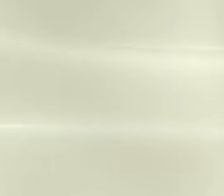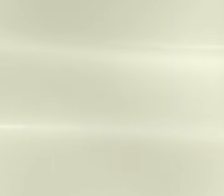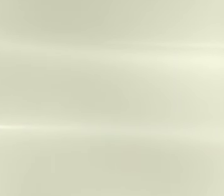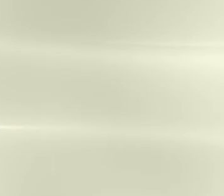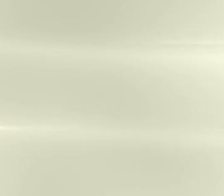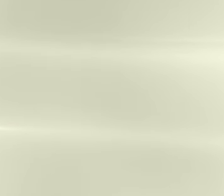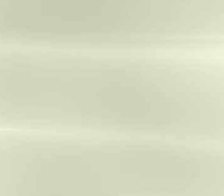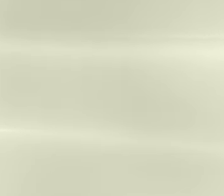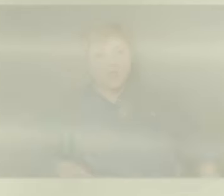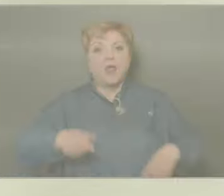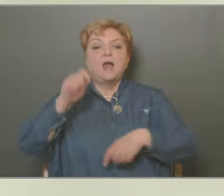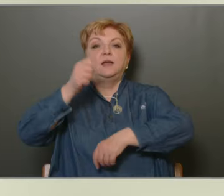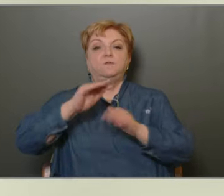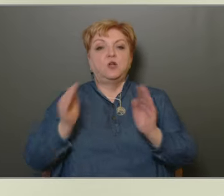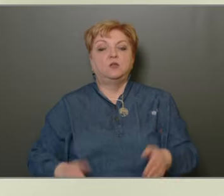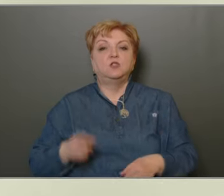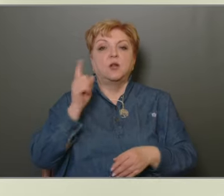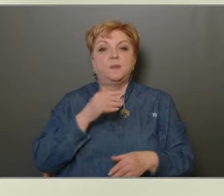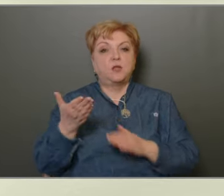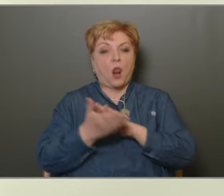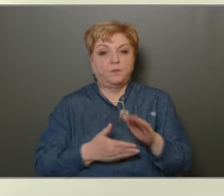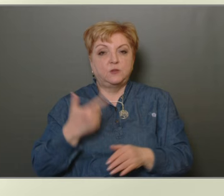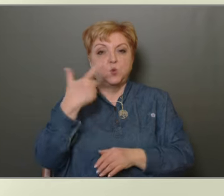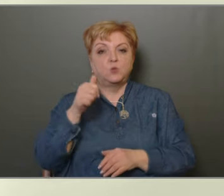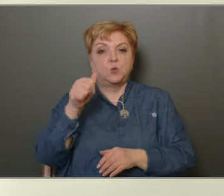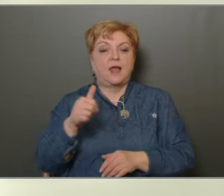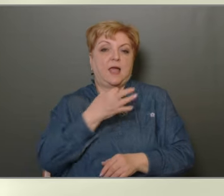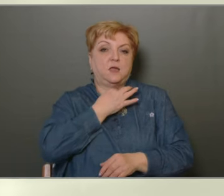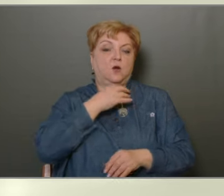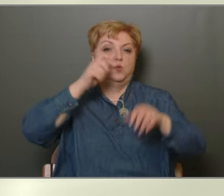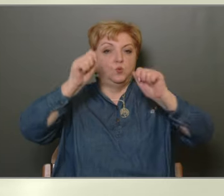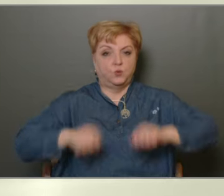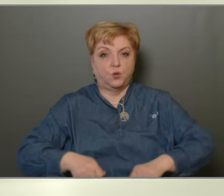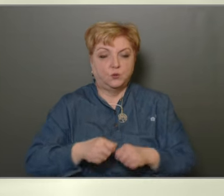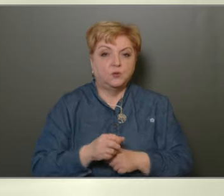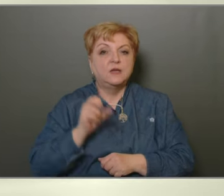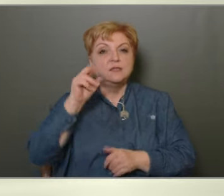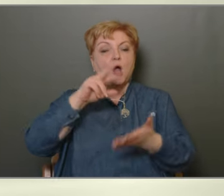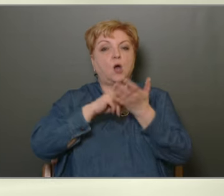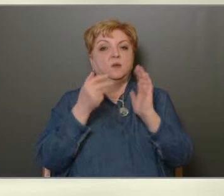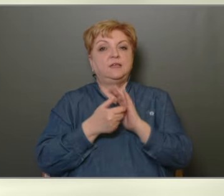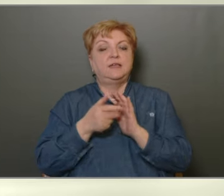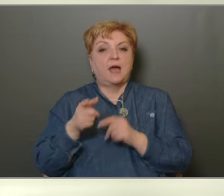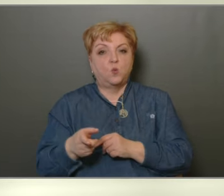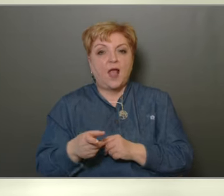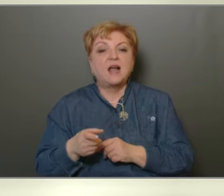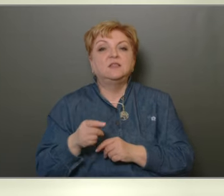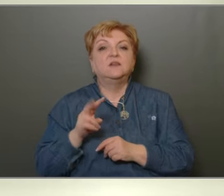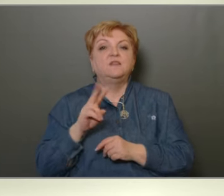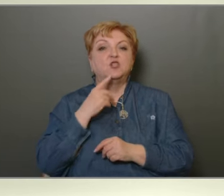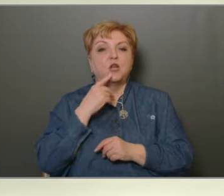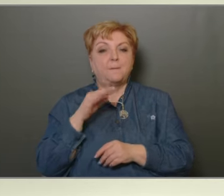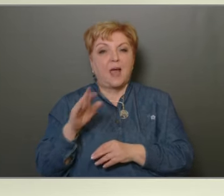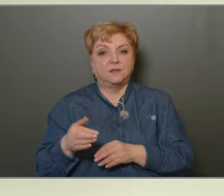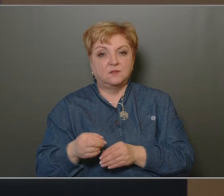Képviselőtestület, mint alapító, 21 egyhangon elfogadja, 13. kerületi visimet, diagnosztika és